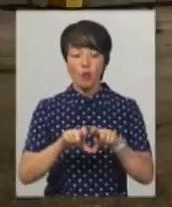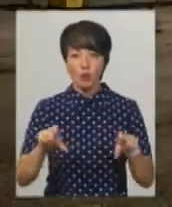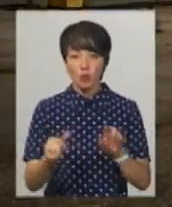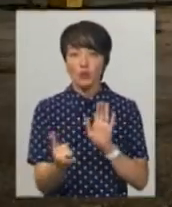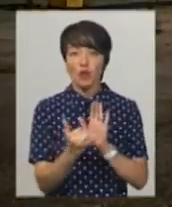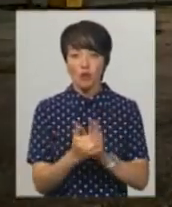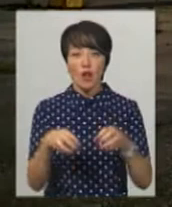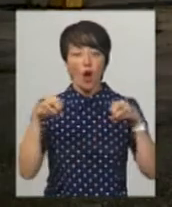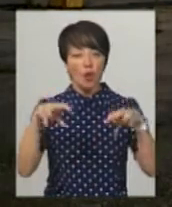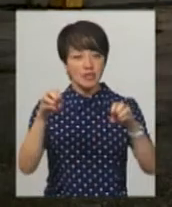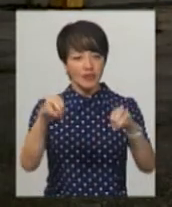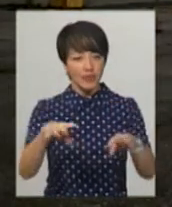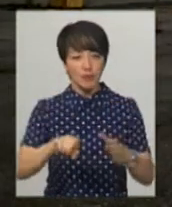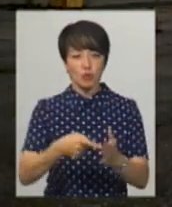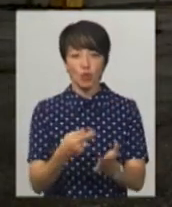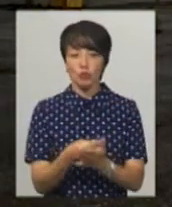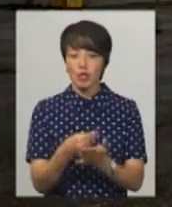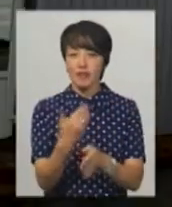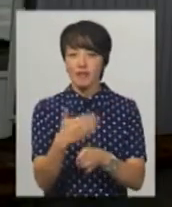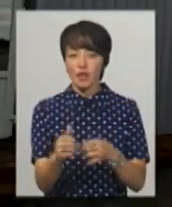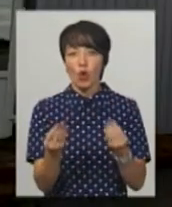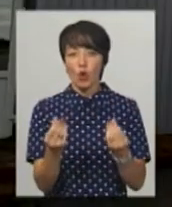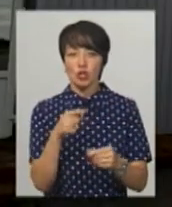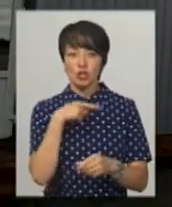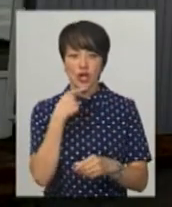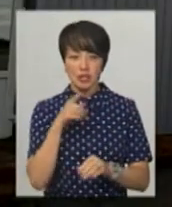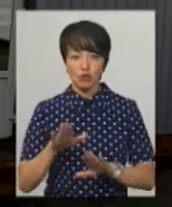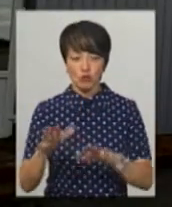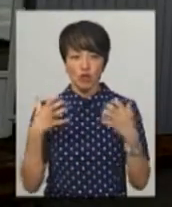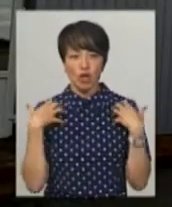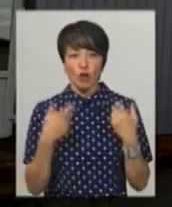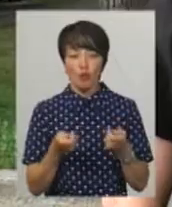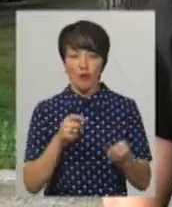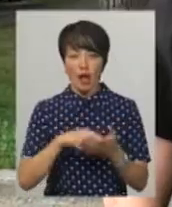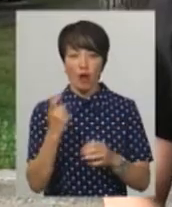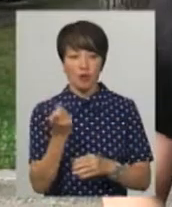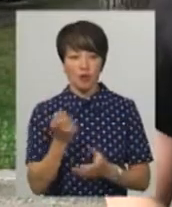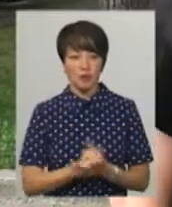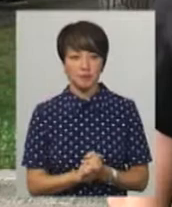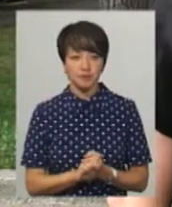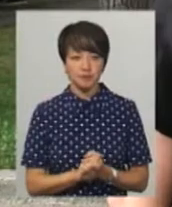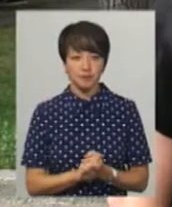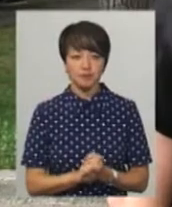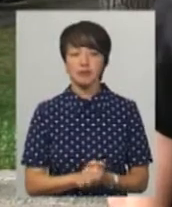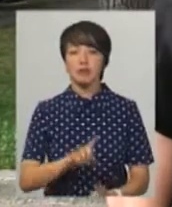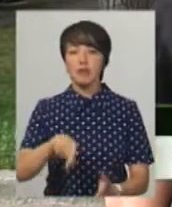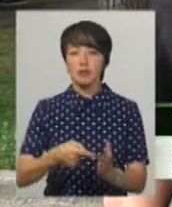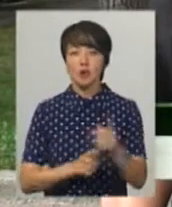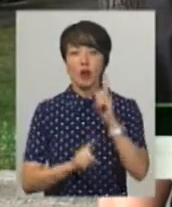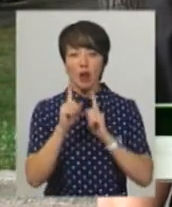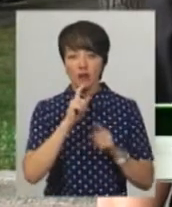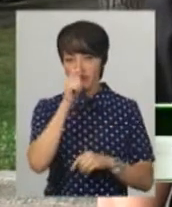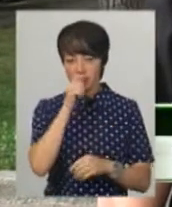встановлять освітлення. На це з міського бюджету виділили гроші, каже заступник начальника управління економіки Тетяна Пшедзіл. Міською радою в